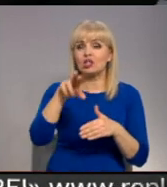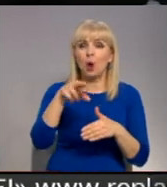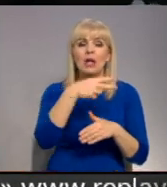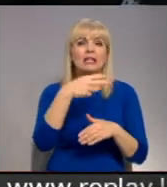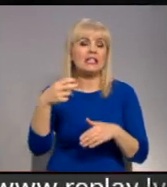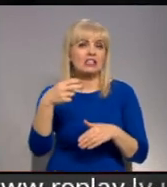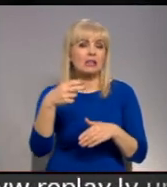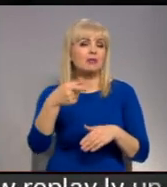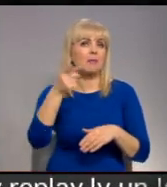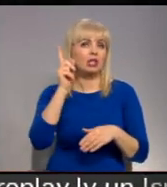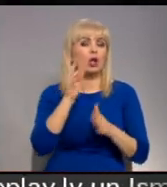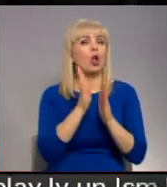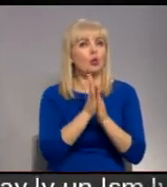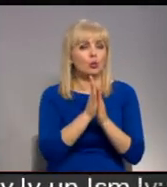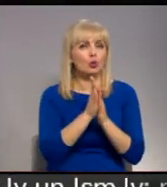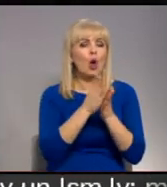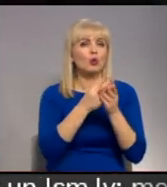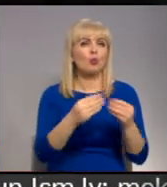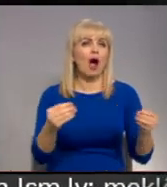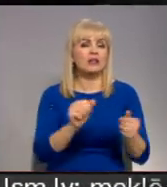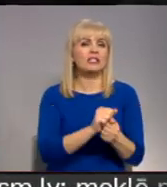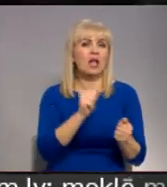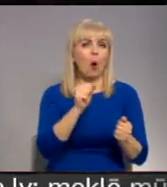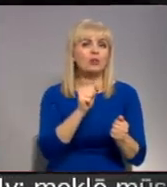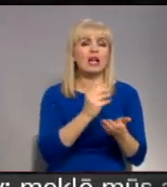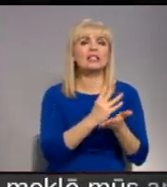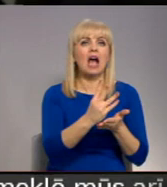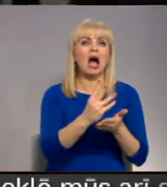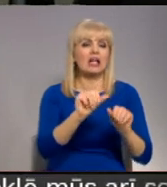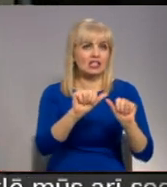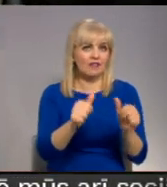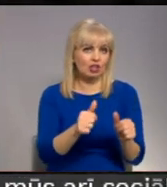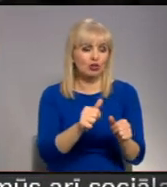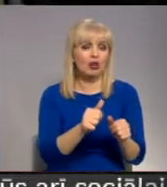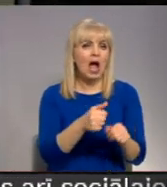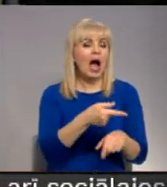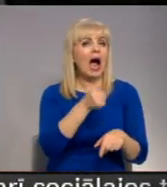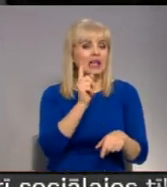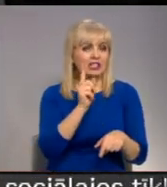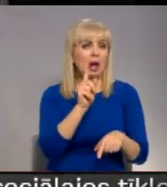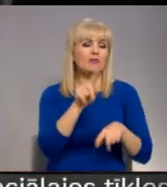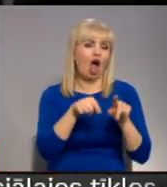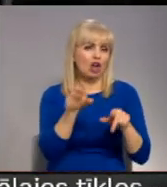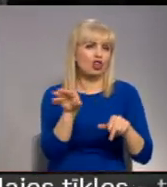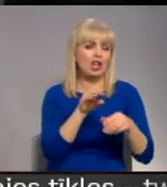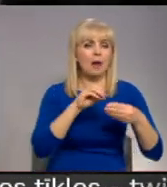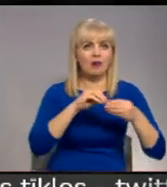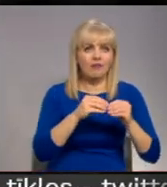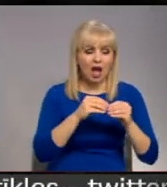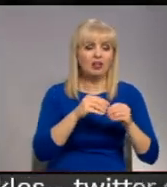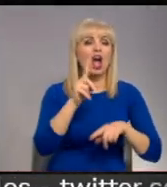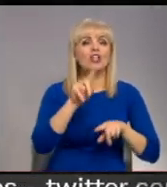brīdinājuma ar aicinājumu novērst savsās zāles veidošanos. Liela daļa aizrādījumu ņem vērā, bet ar citiem notikušas